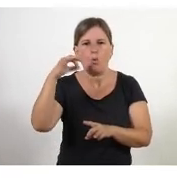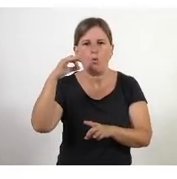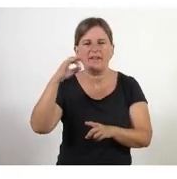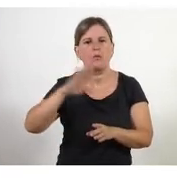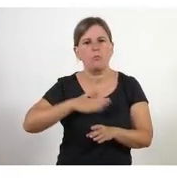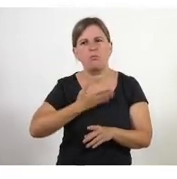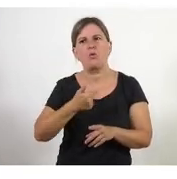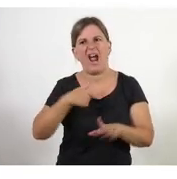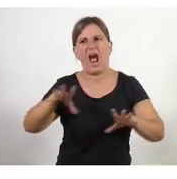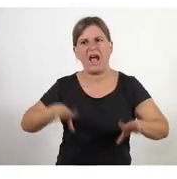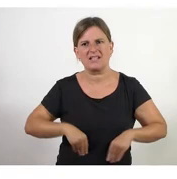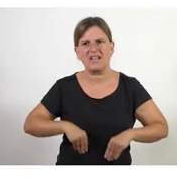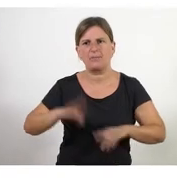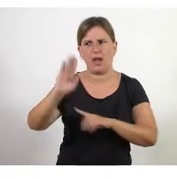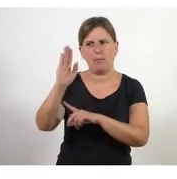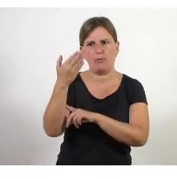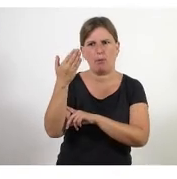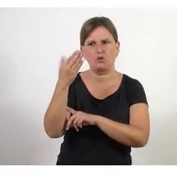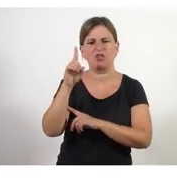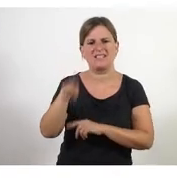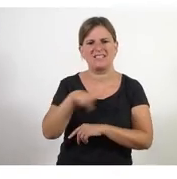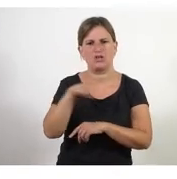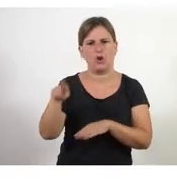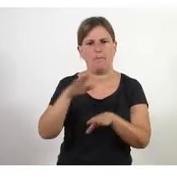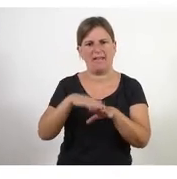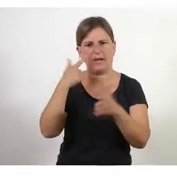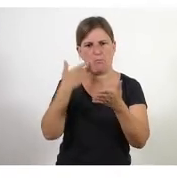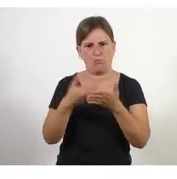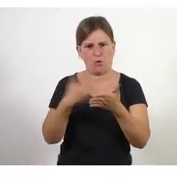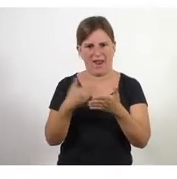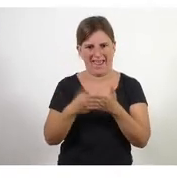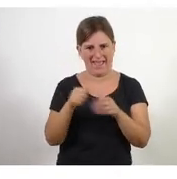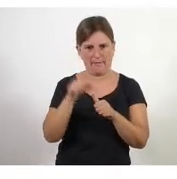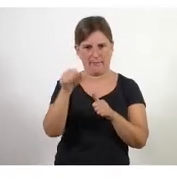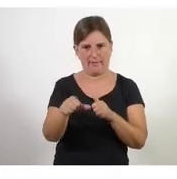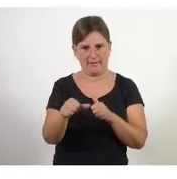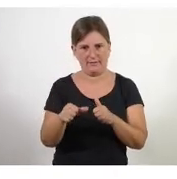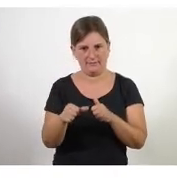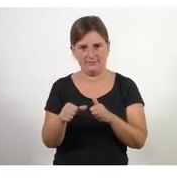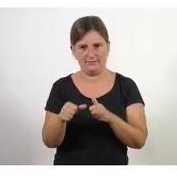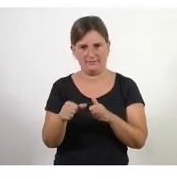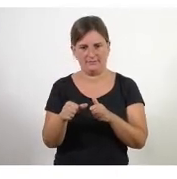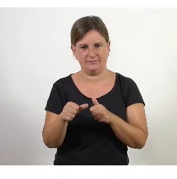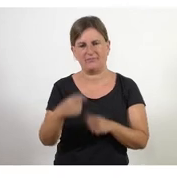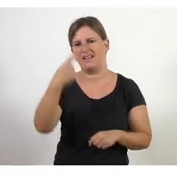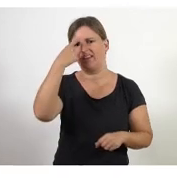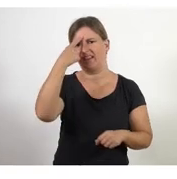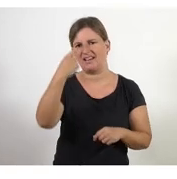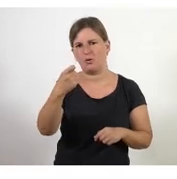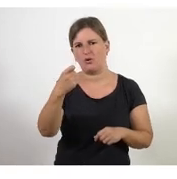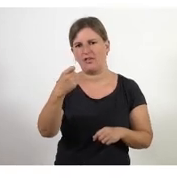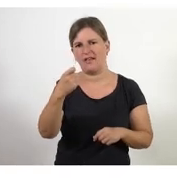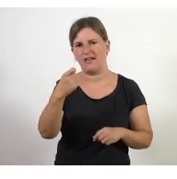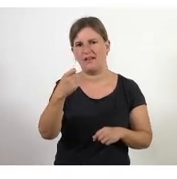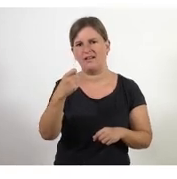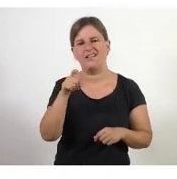acceptar la proposta tal com està perquè puguem experimentar-la puguem provar-la recordeu-vos que tot això són